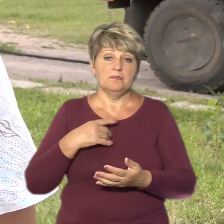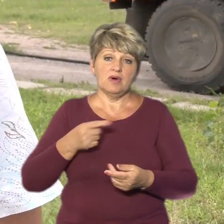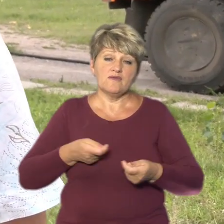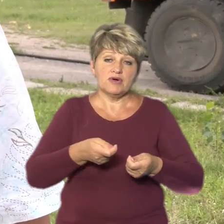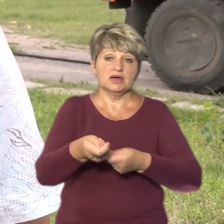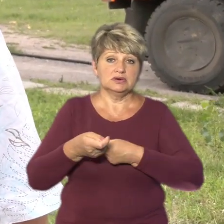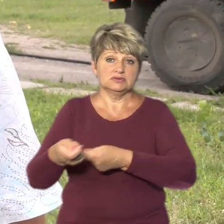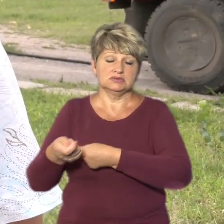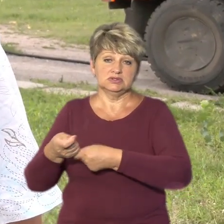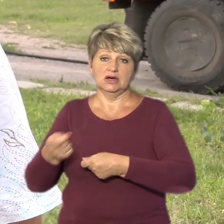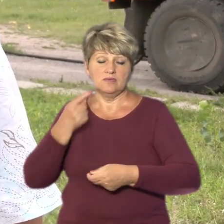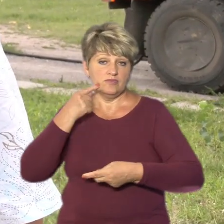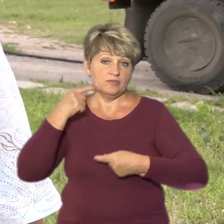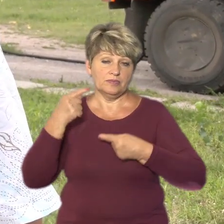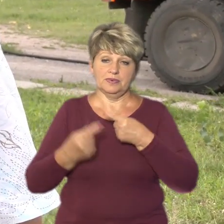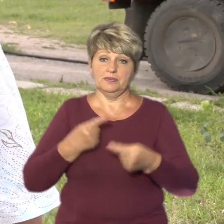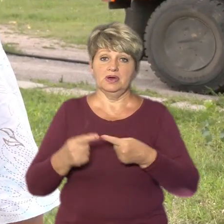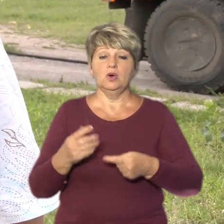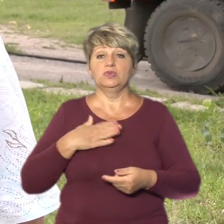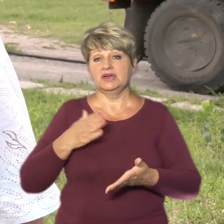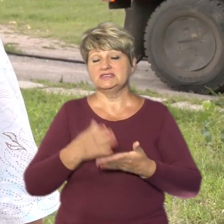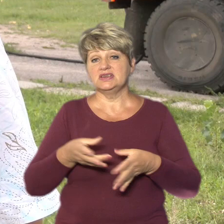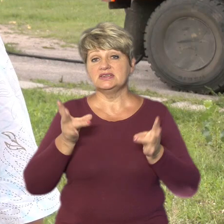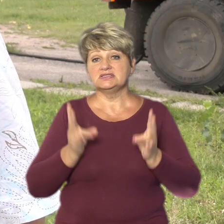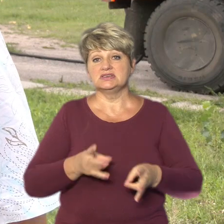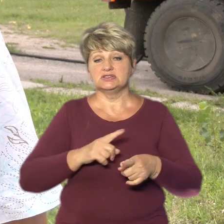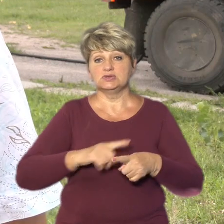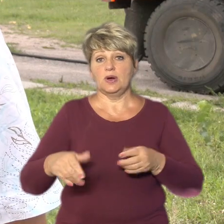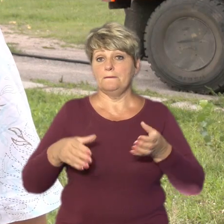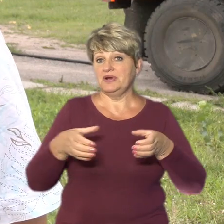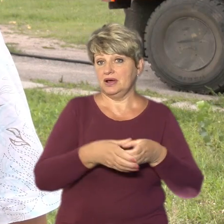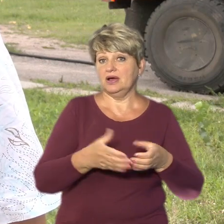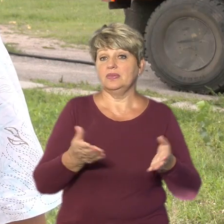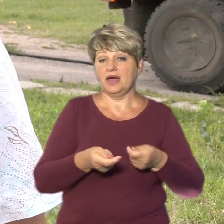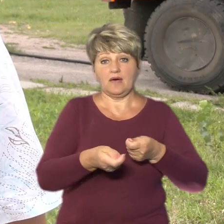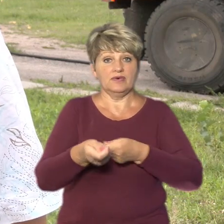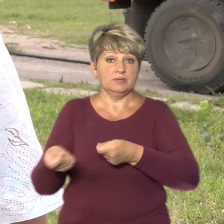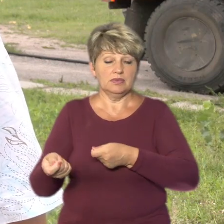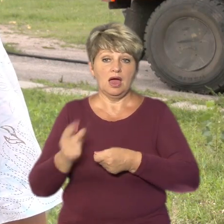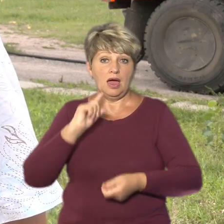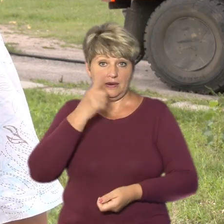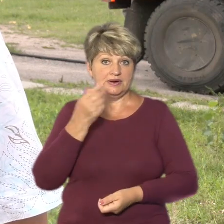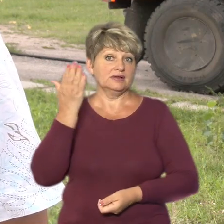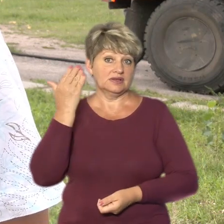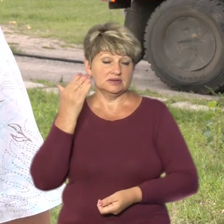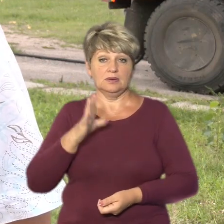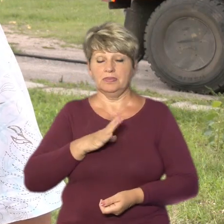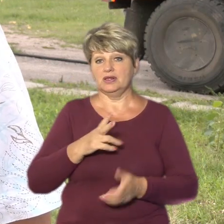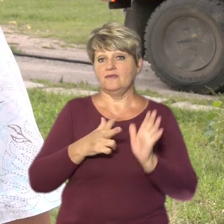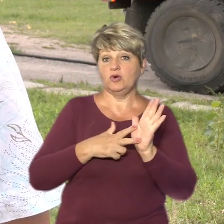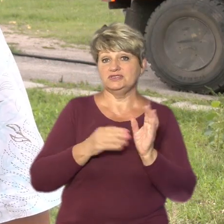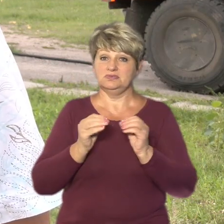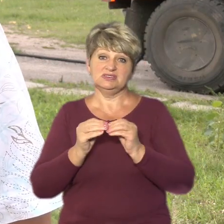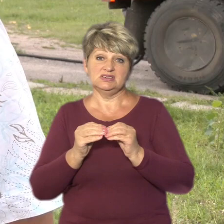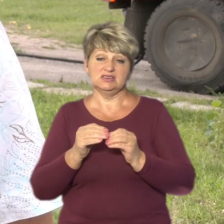у нас є аварійна бригада, яка виїжджає на виїзди. Тобто, якщо рік назад в середньому було 8-10